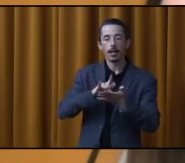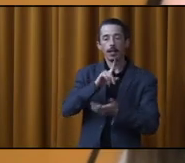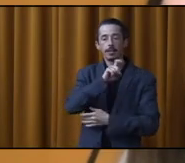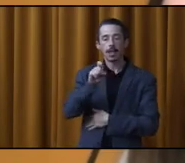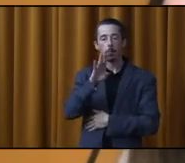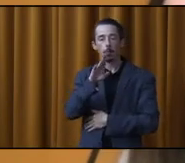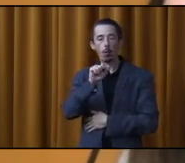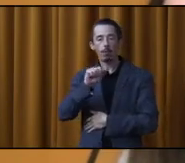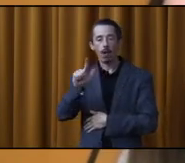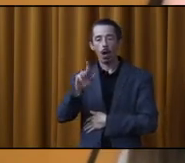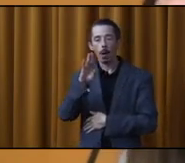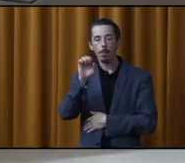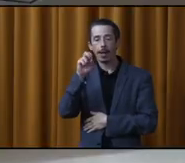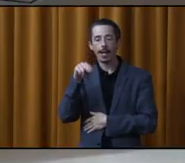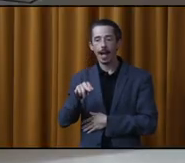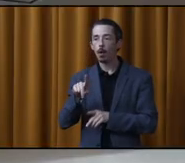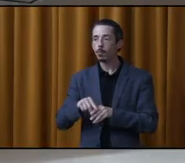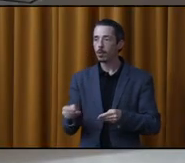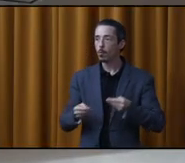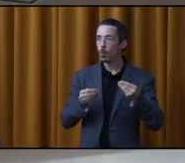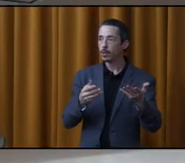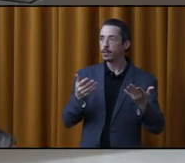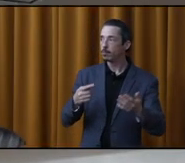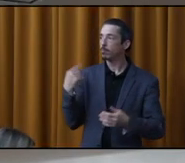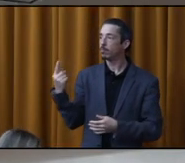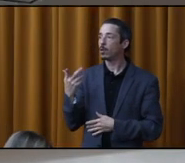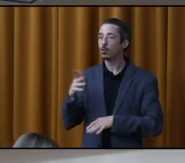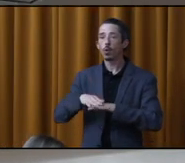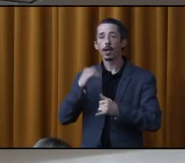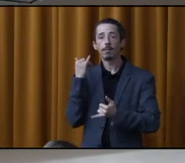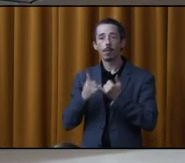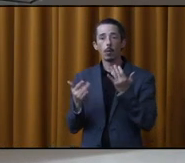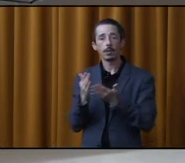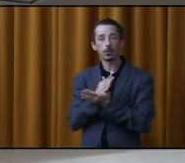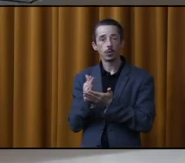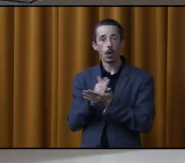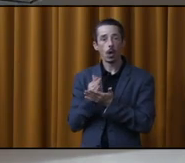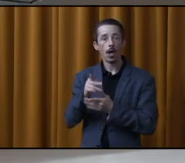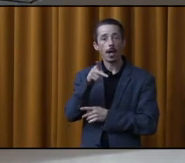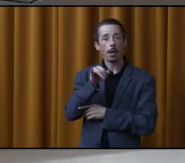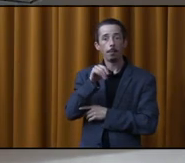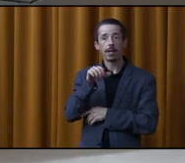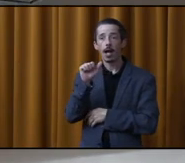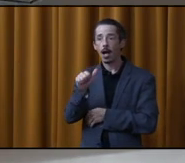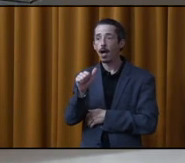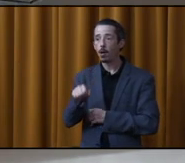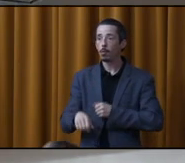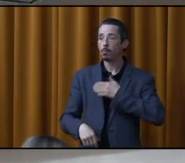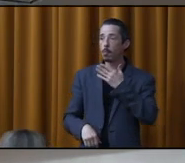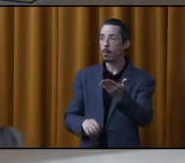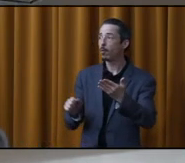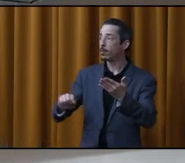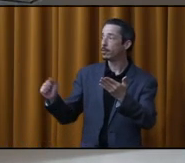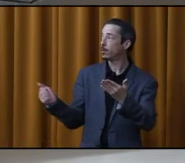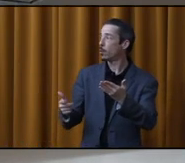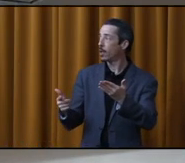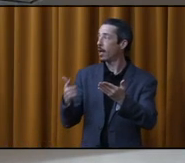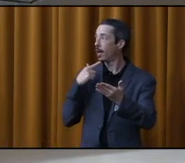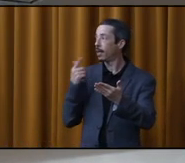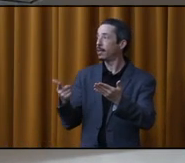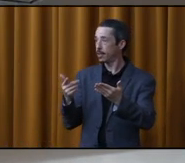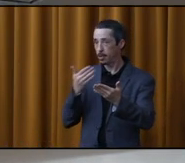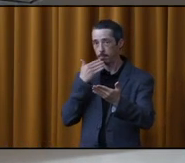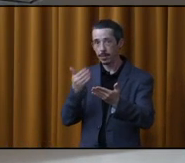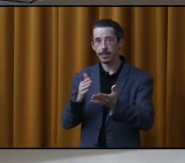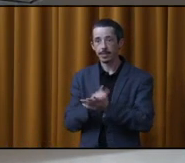Briens tel que déposé. Merci. Donc, ceci met fin à la section des PIA. Un proposeur en appui. Je propose, M. le Président.